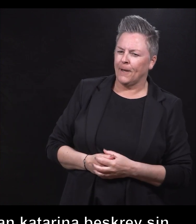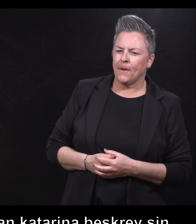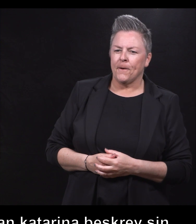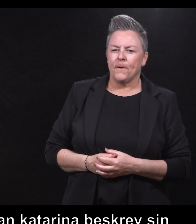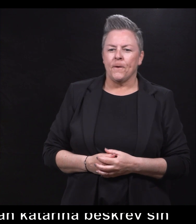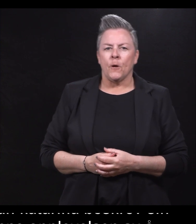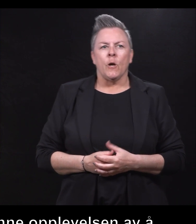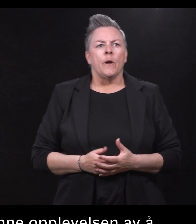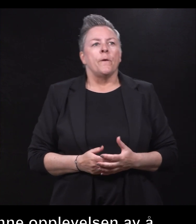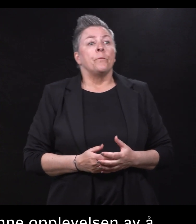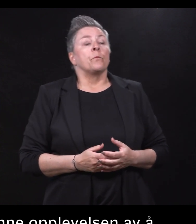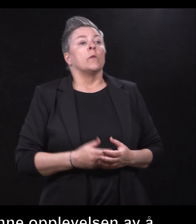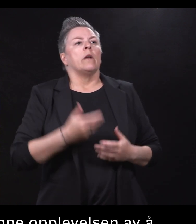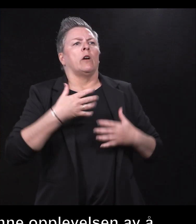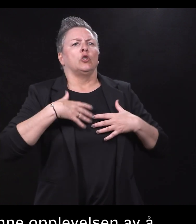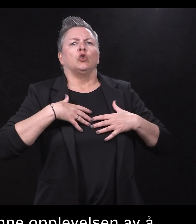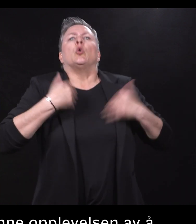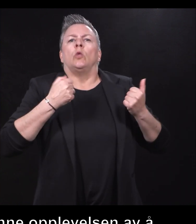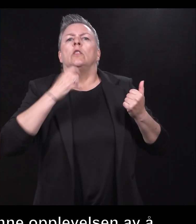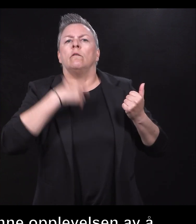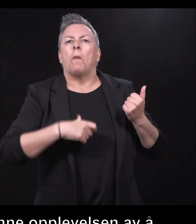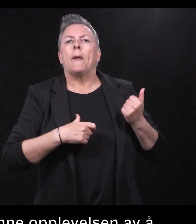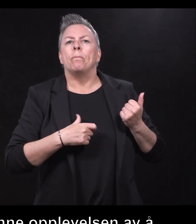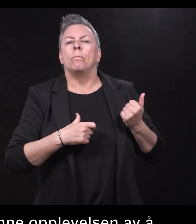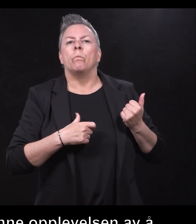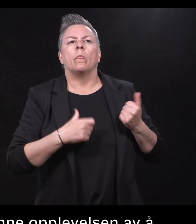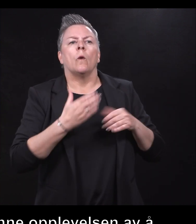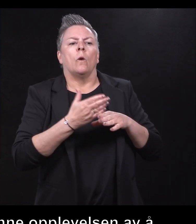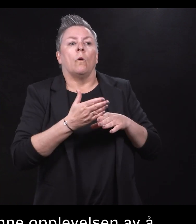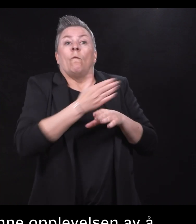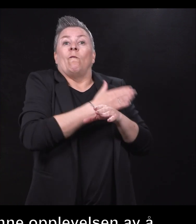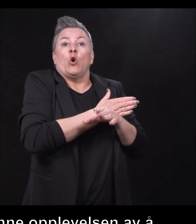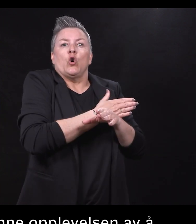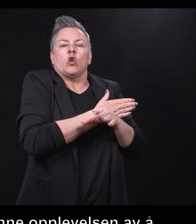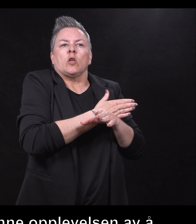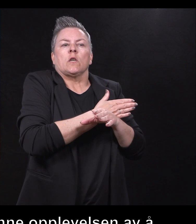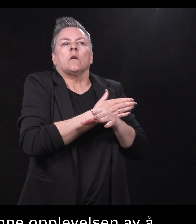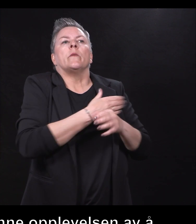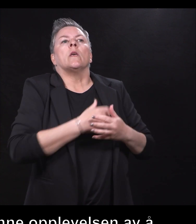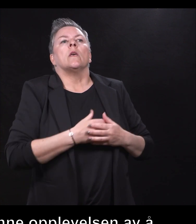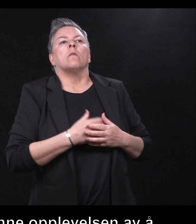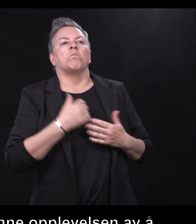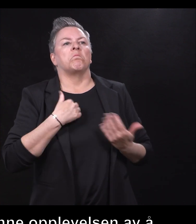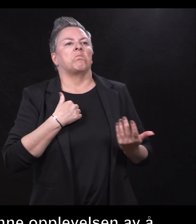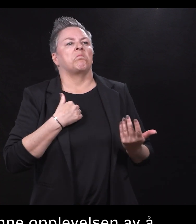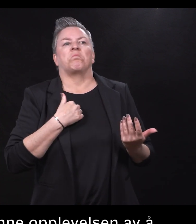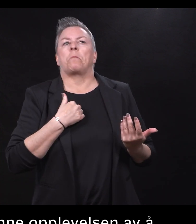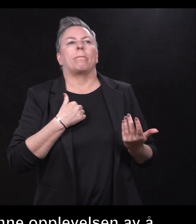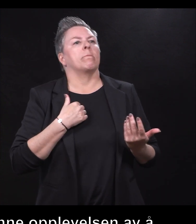Det var veldig sunt for meg, fordi før det så har jeg bare vært